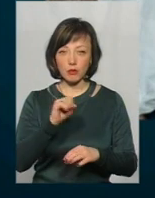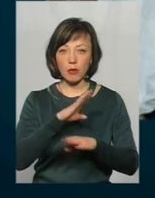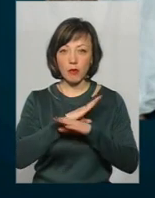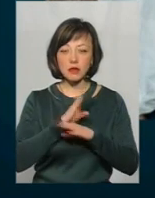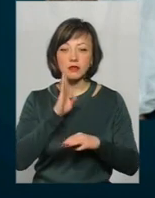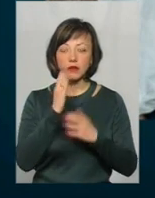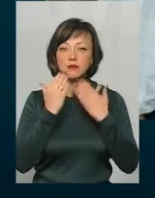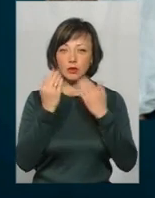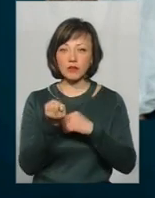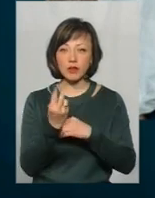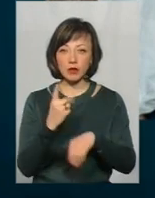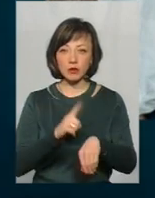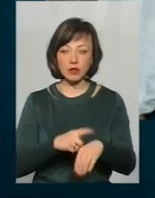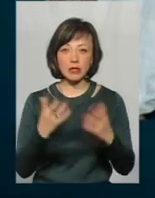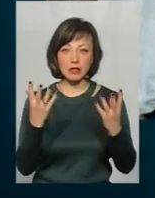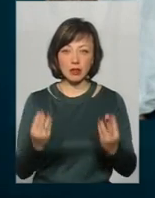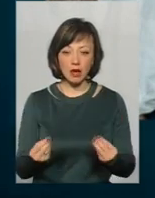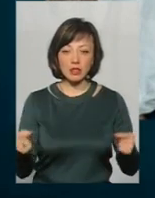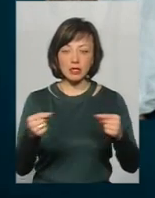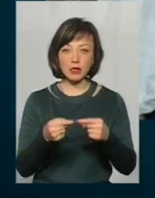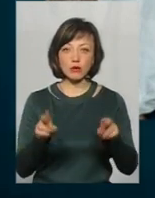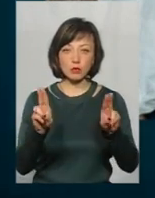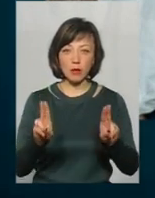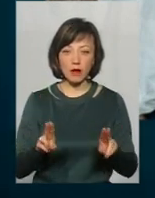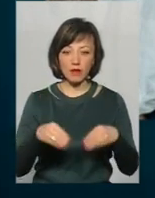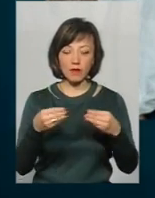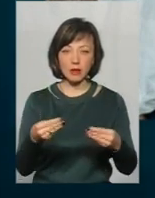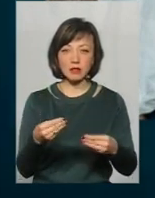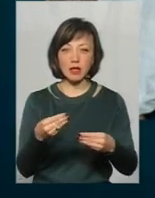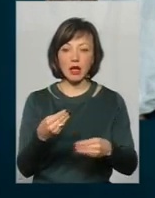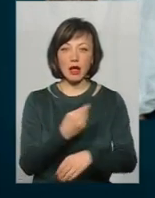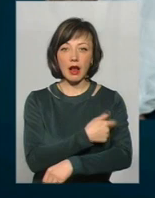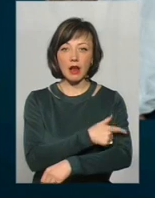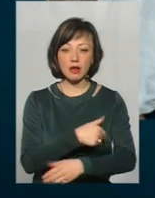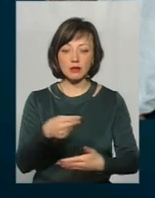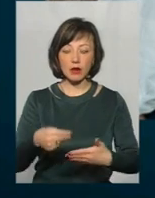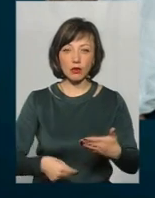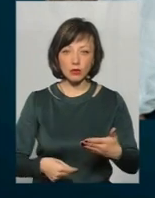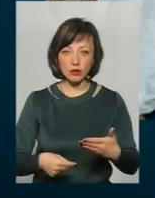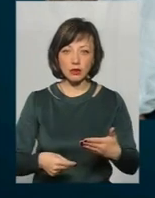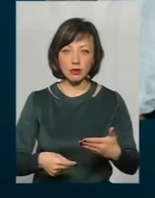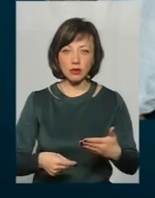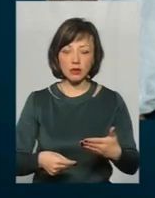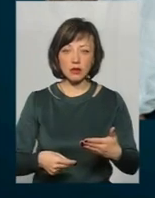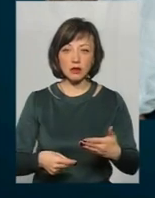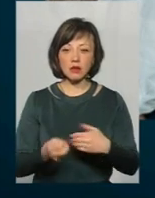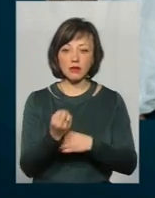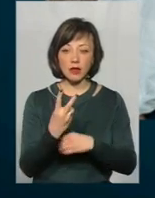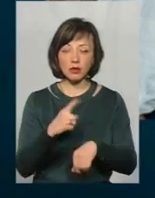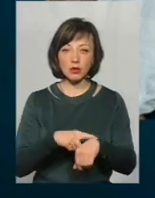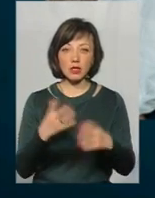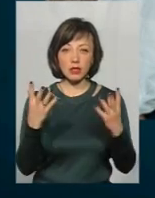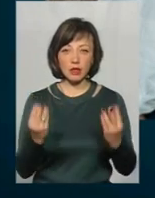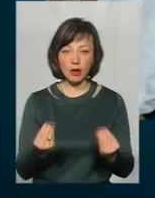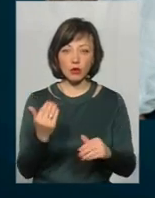звернулися, і в 12 годин дня, згідно правилам видачі лікарського заключення, які лікар має видавати, в 12 годин дня